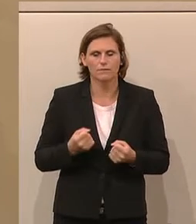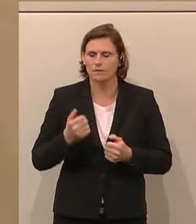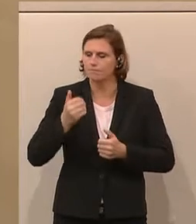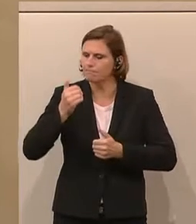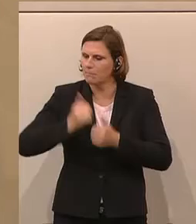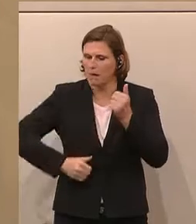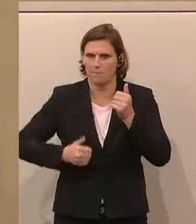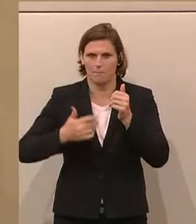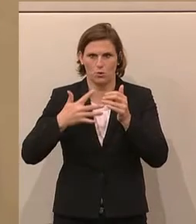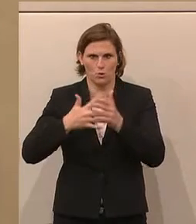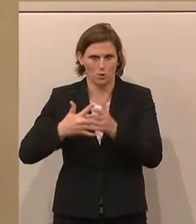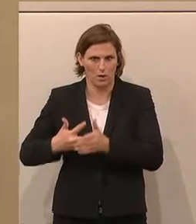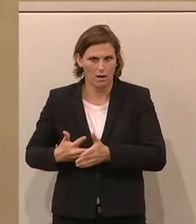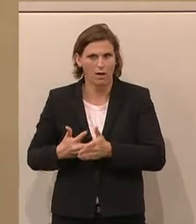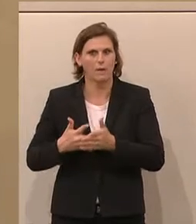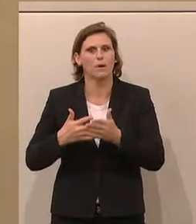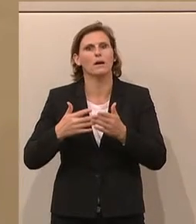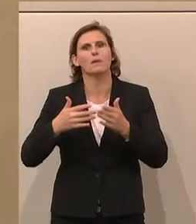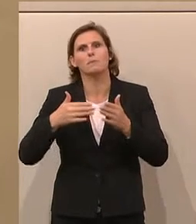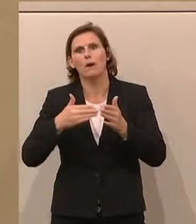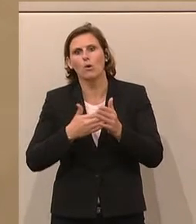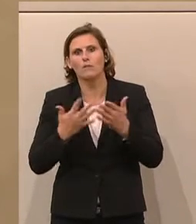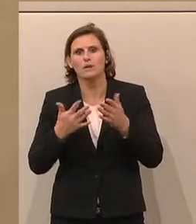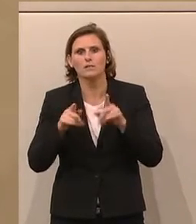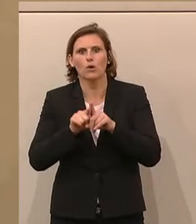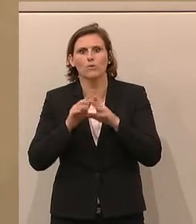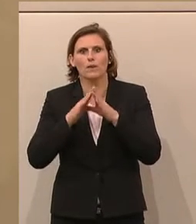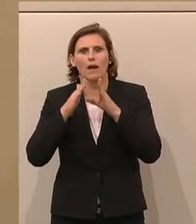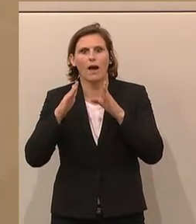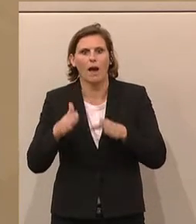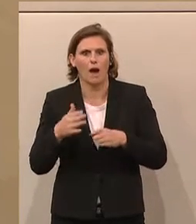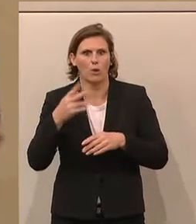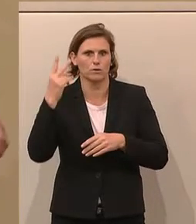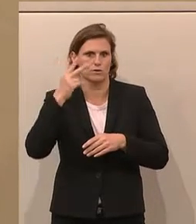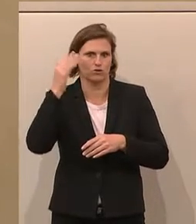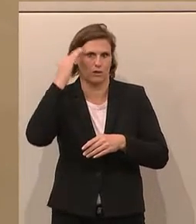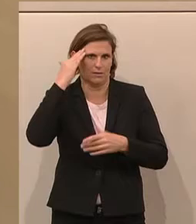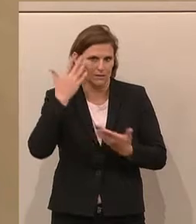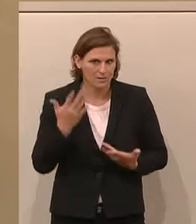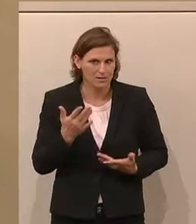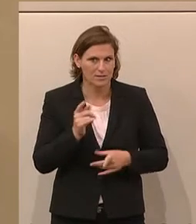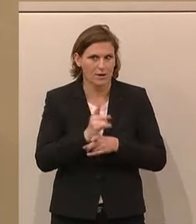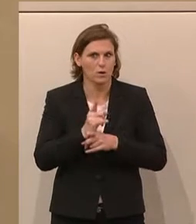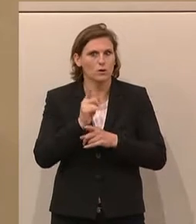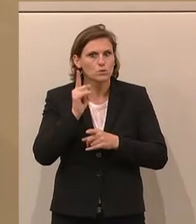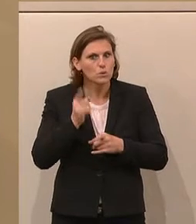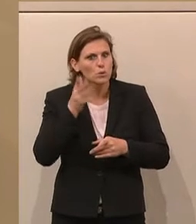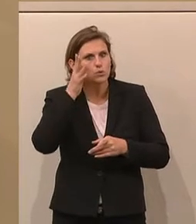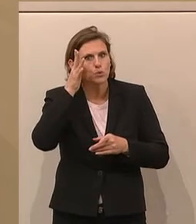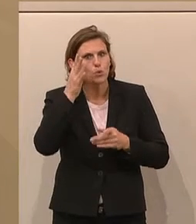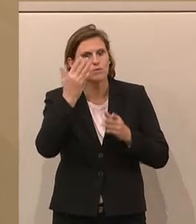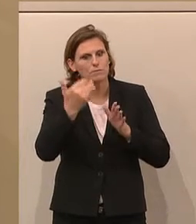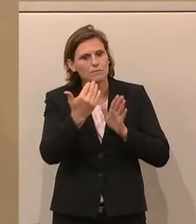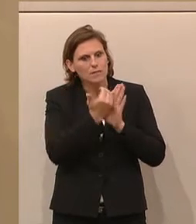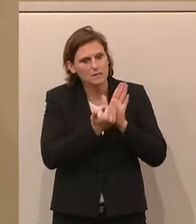Aber mit dem notwendigen Hausverstand. Genau mit diesem Hausverstand sollen und werden in Zukunft Gesetze in